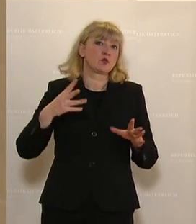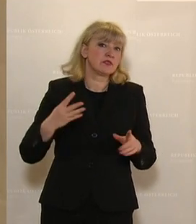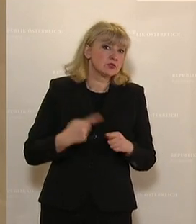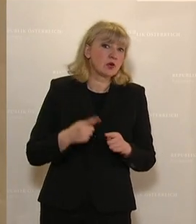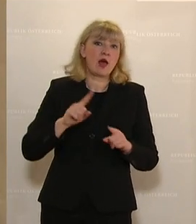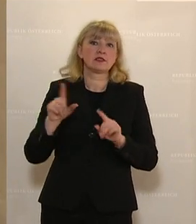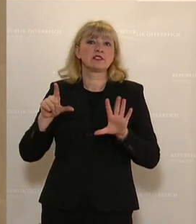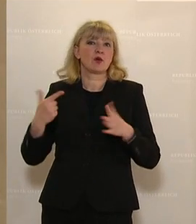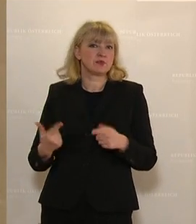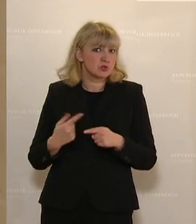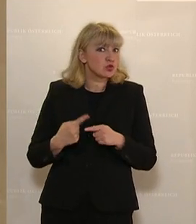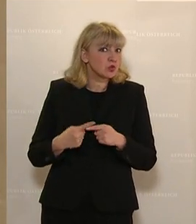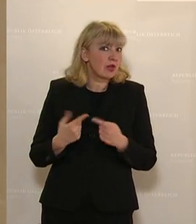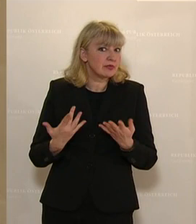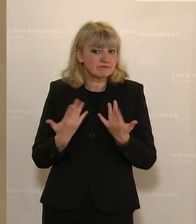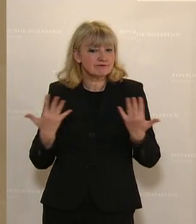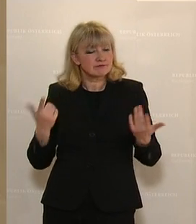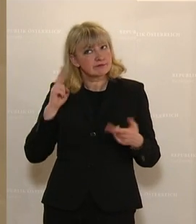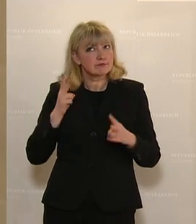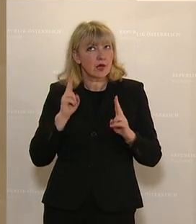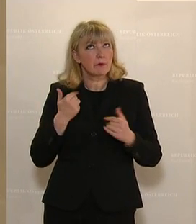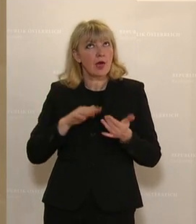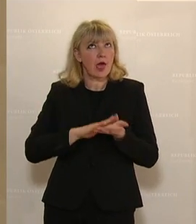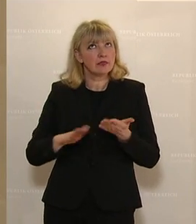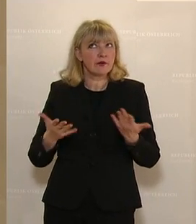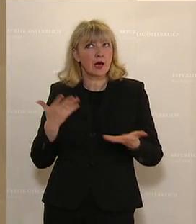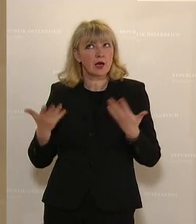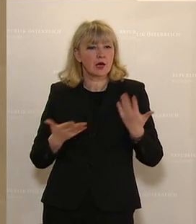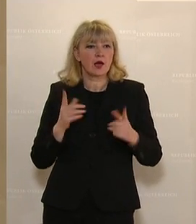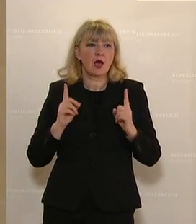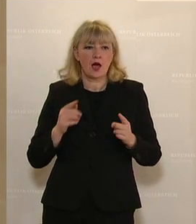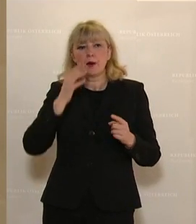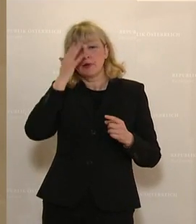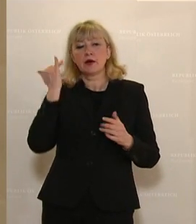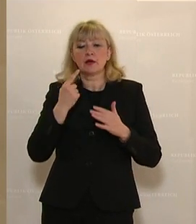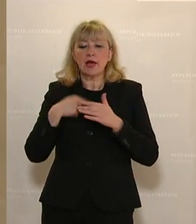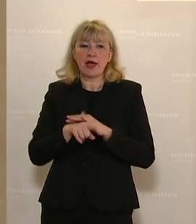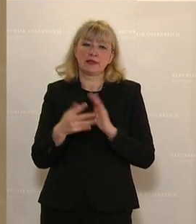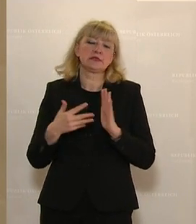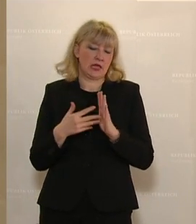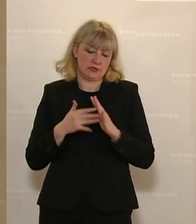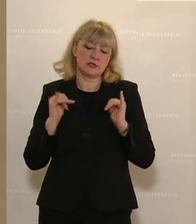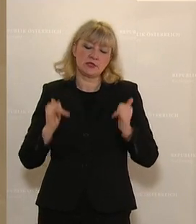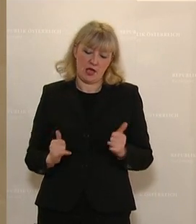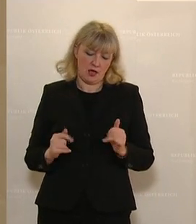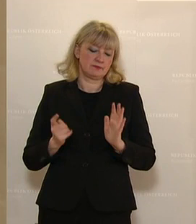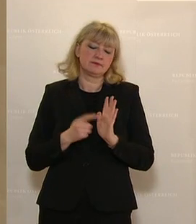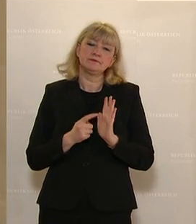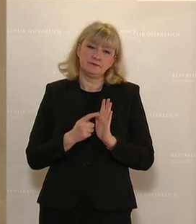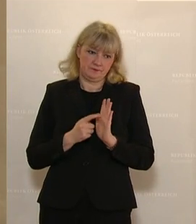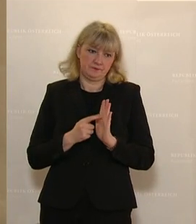andere 72. Wir überlegen, ob man das noch vereinfachen kann, aber immer werden es die Eintrittstests sein, die